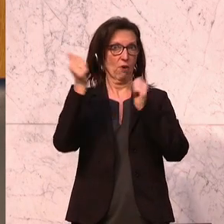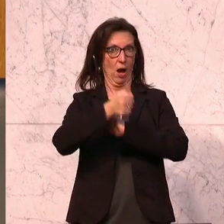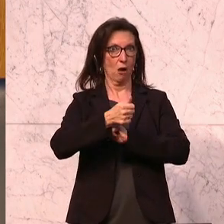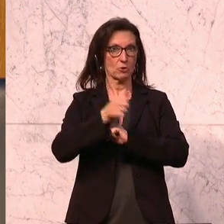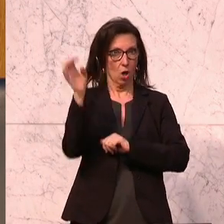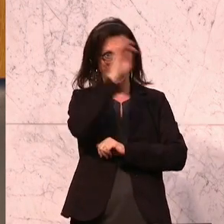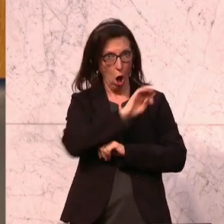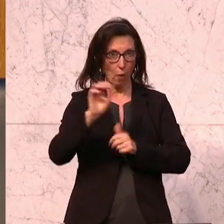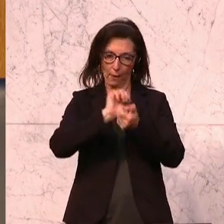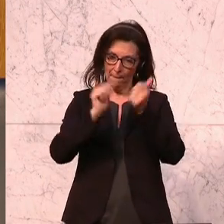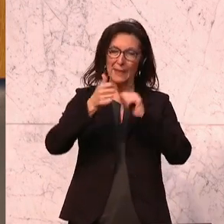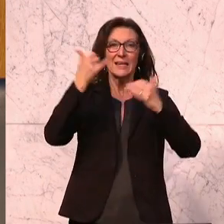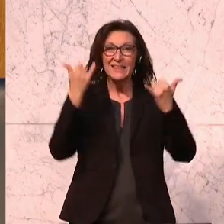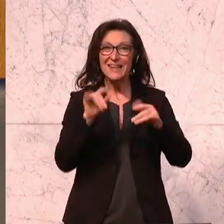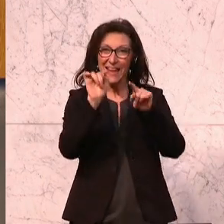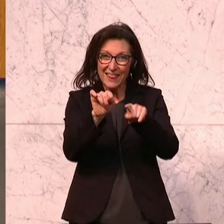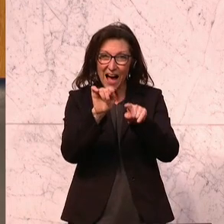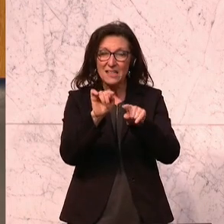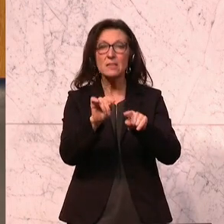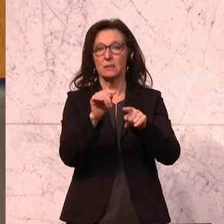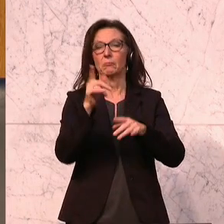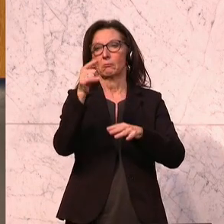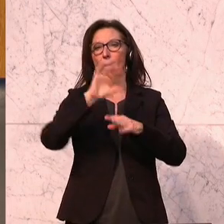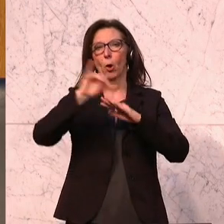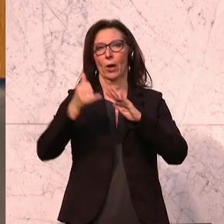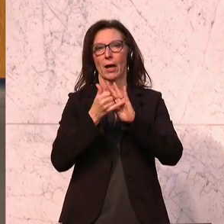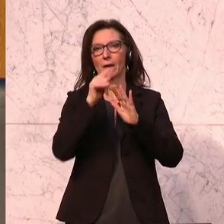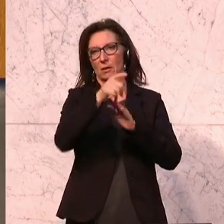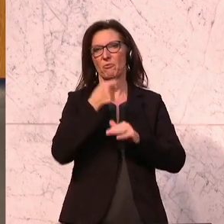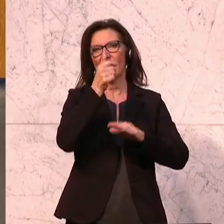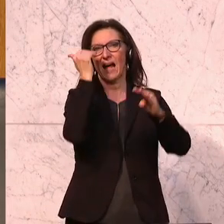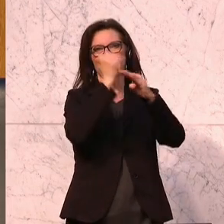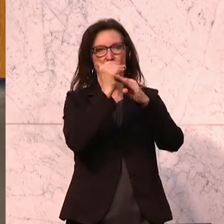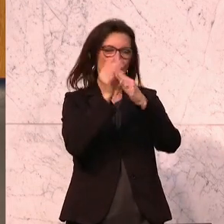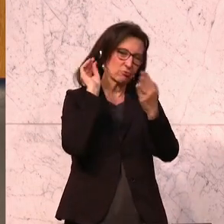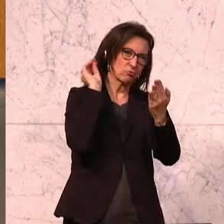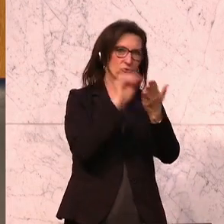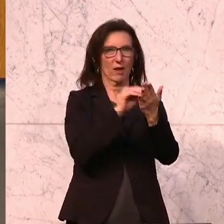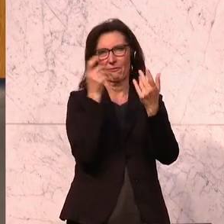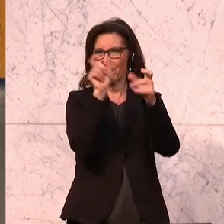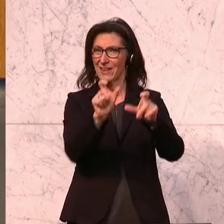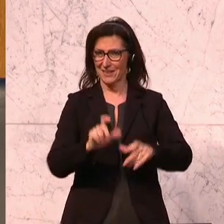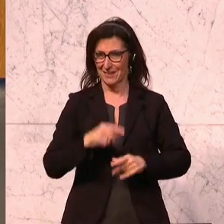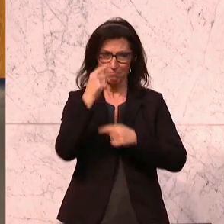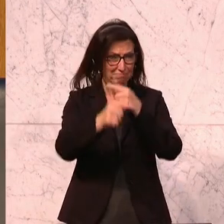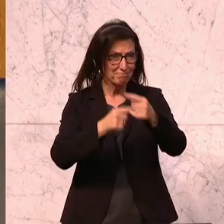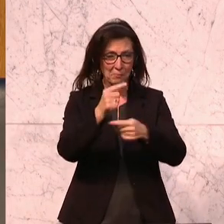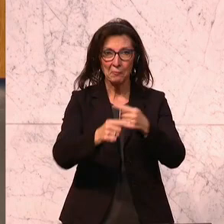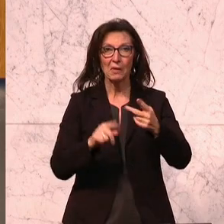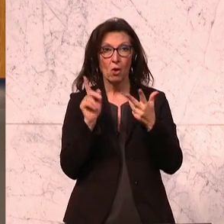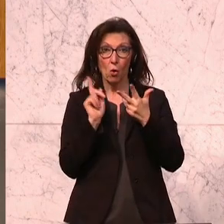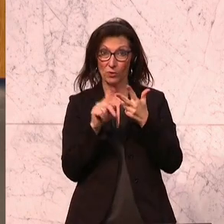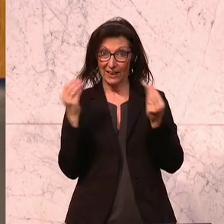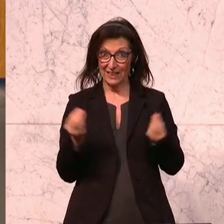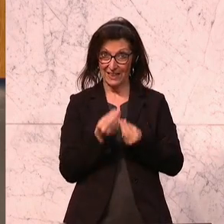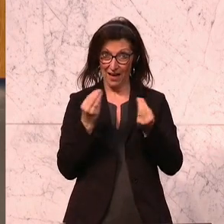Finanzausgleich dauerhaft abgesichert. Was wichtig ist festzuhalten, ist ein dritter Punkt,